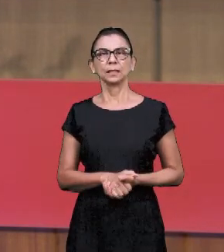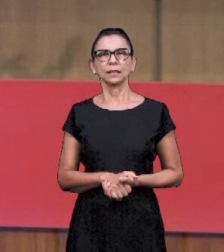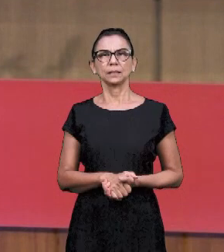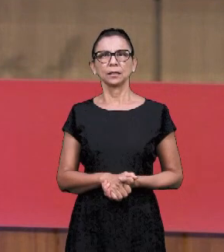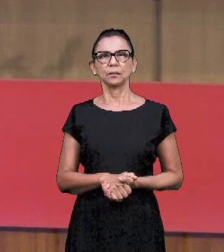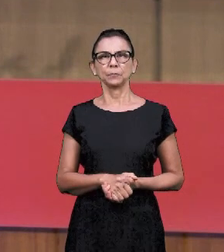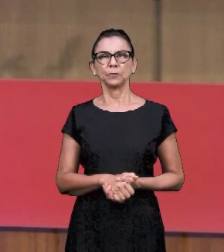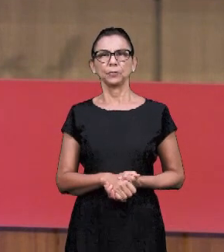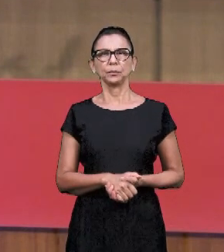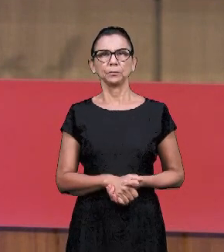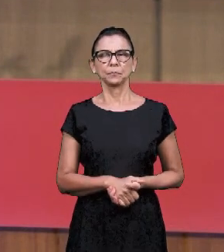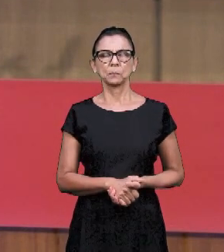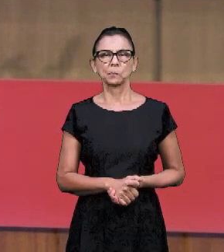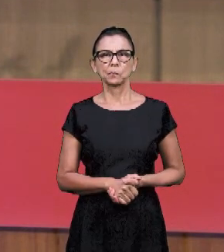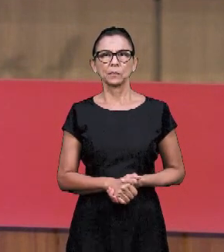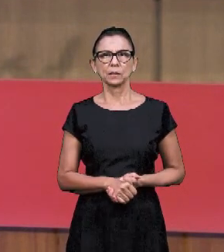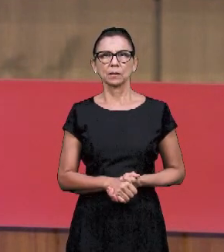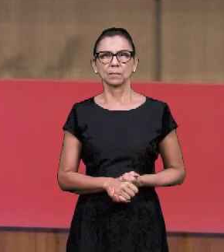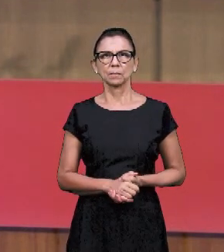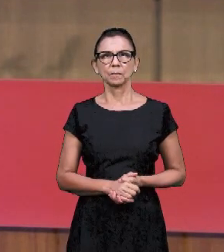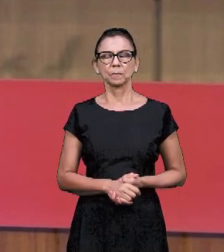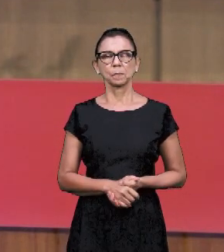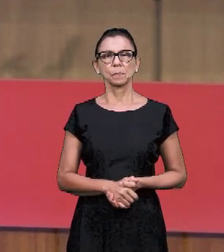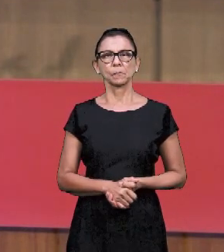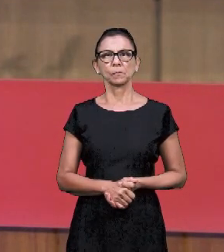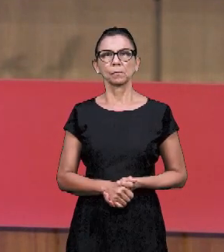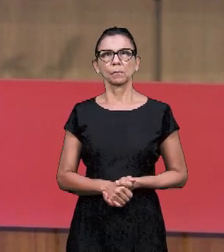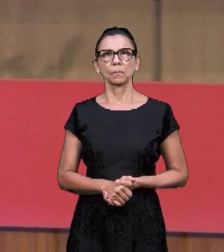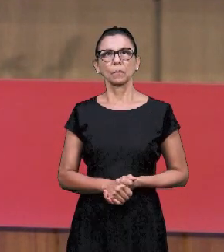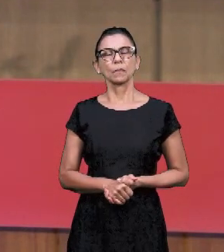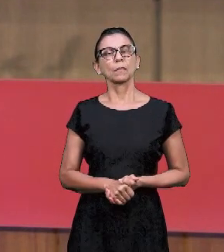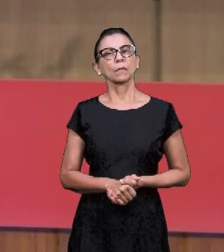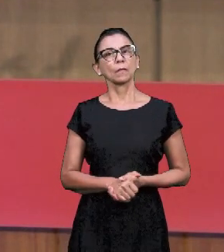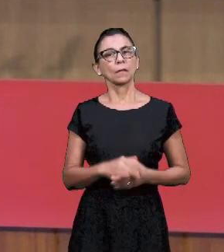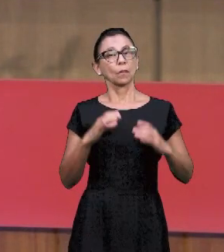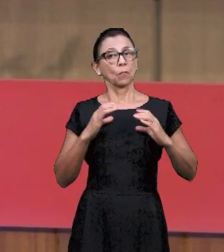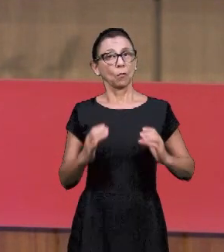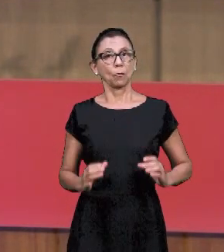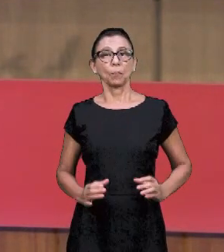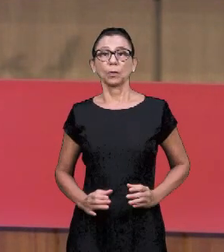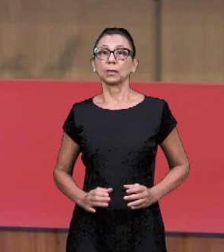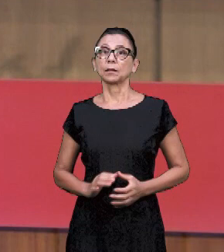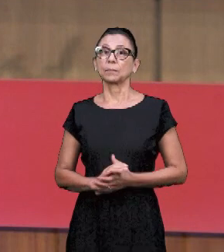Они были посвящены. Характер это фундаментально в жизни человека.